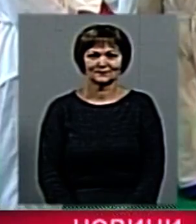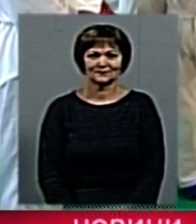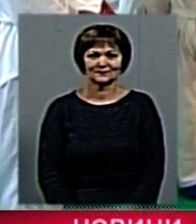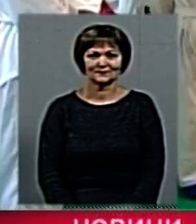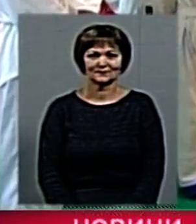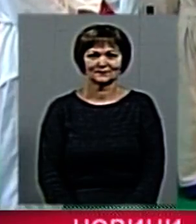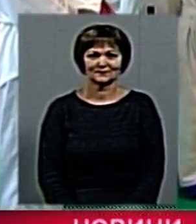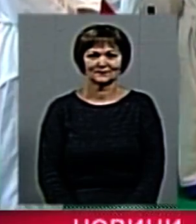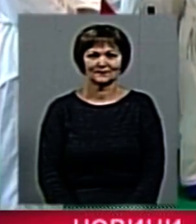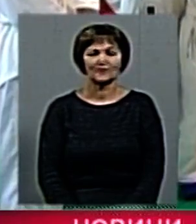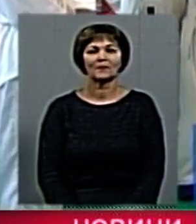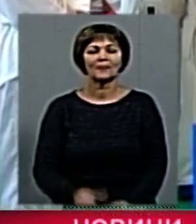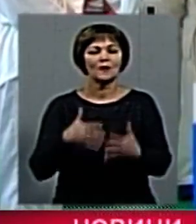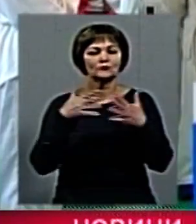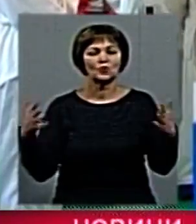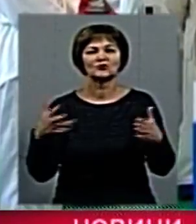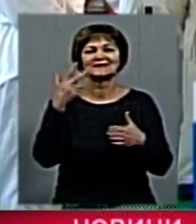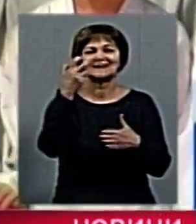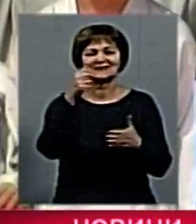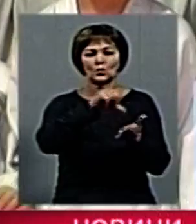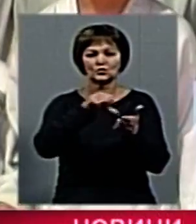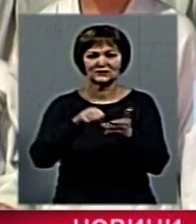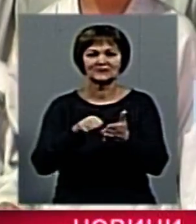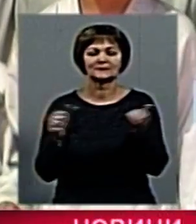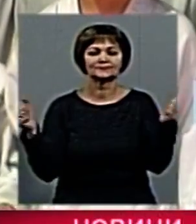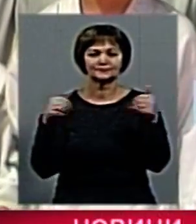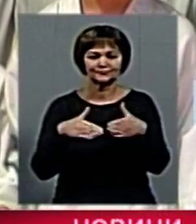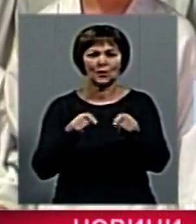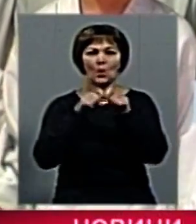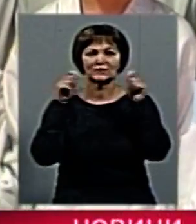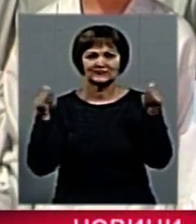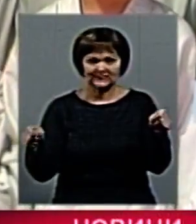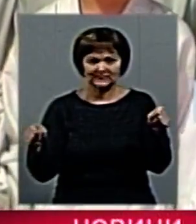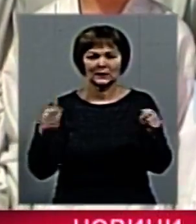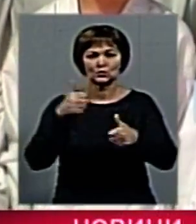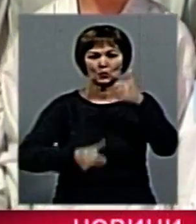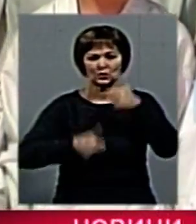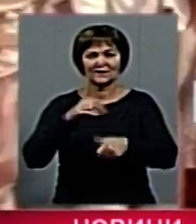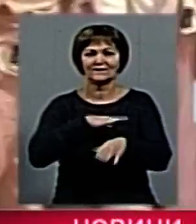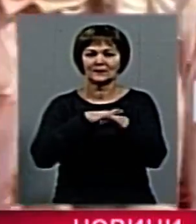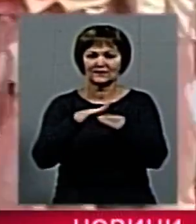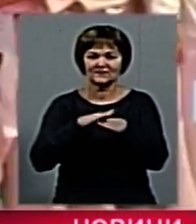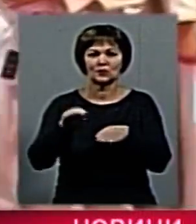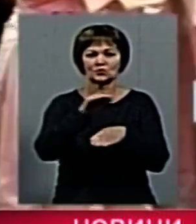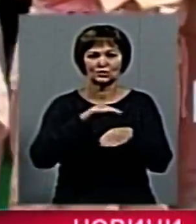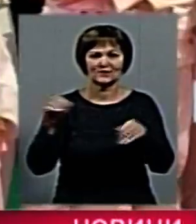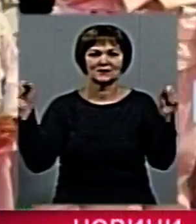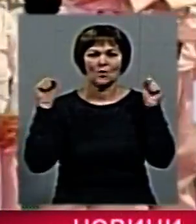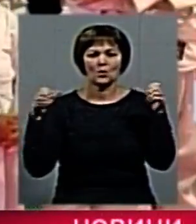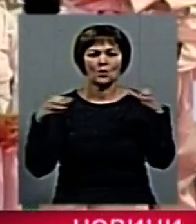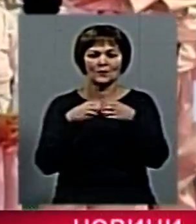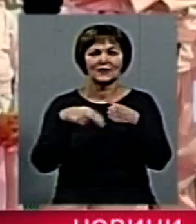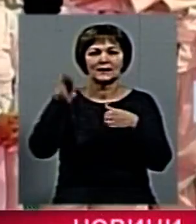Більше 200 учасників зібрав відкритий обласний турнір з рукопашного бою, який відбувся в житомирському спорткомплексі